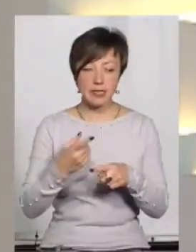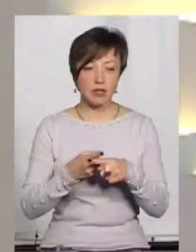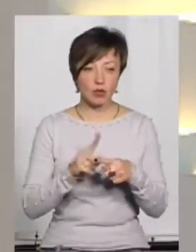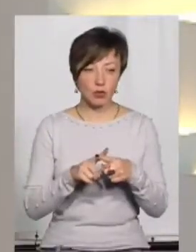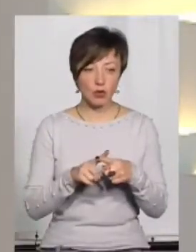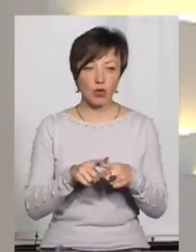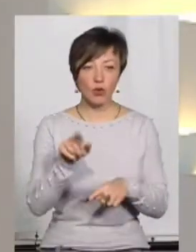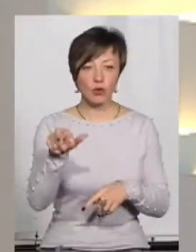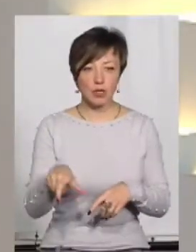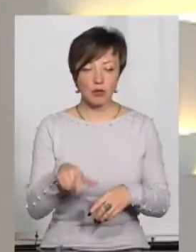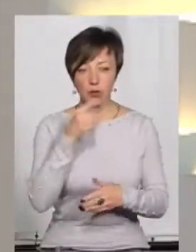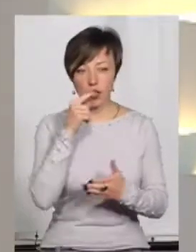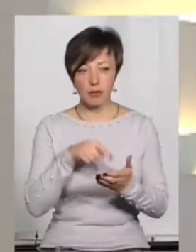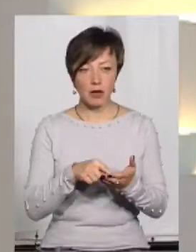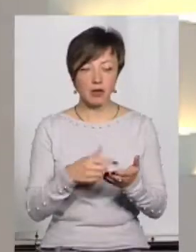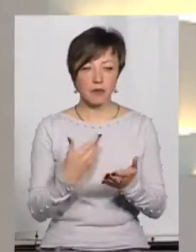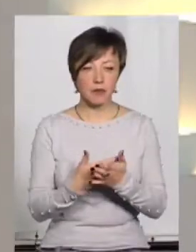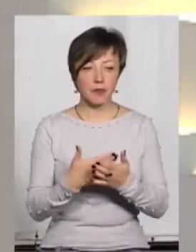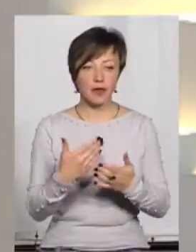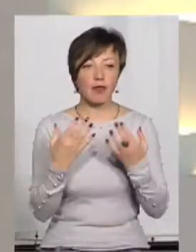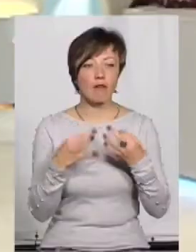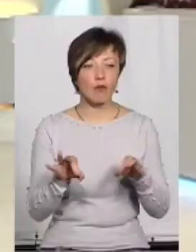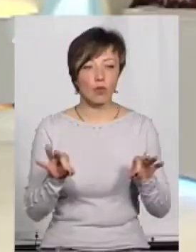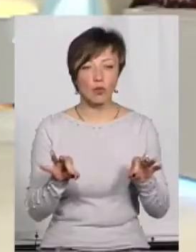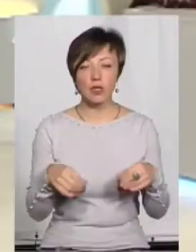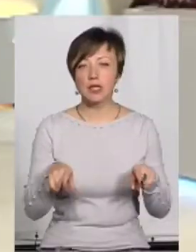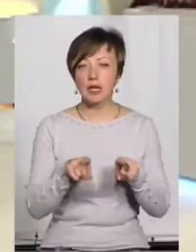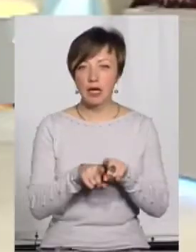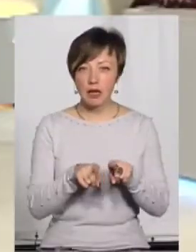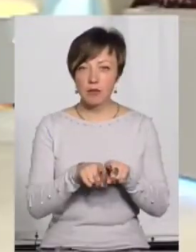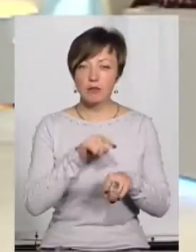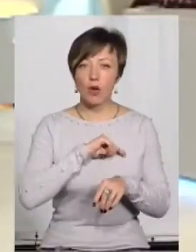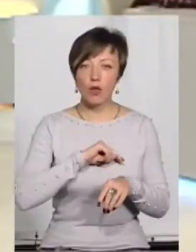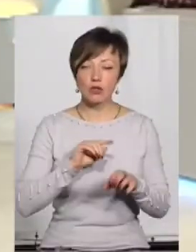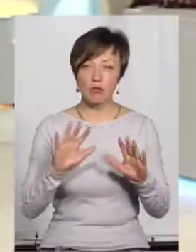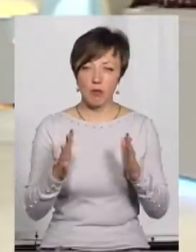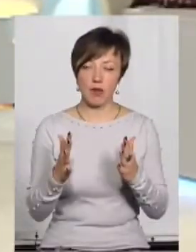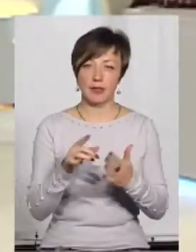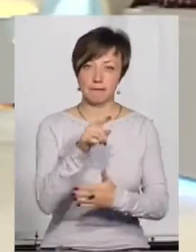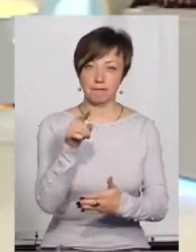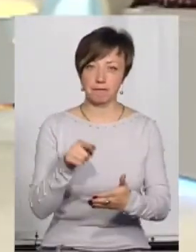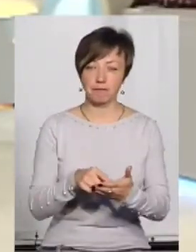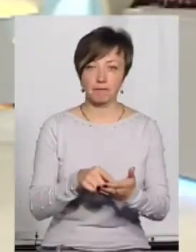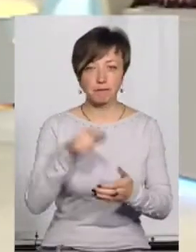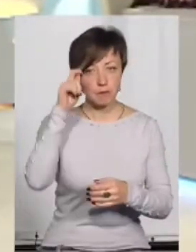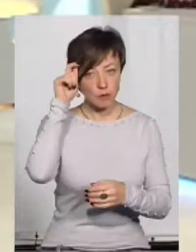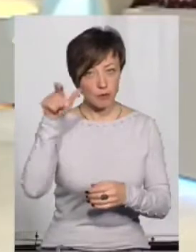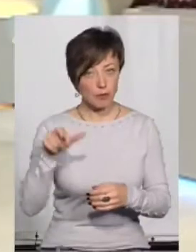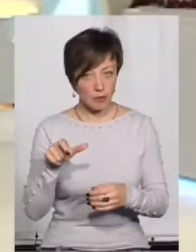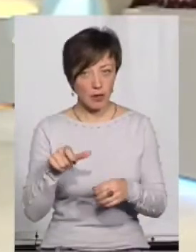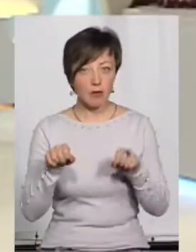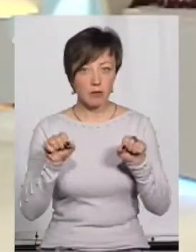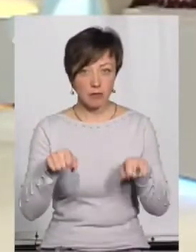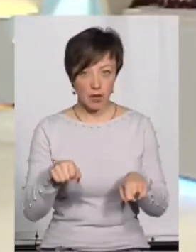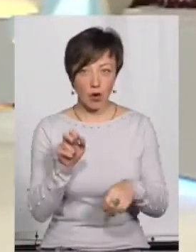людина потрапляє, ну, скажімо так, на волю. От такий от ще психологічний момент. Чоловік, виявляється,